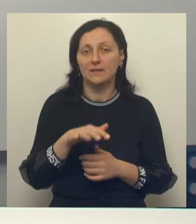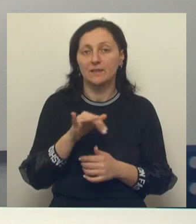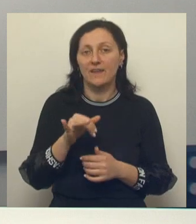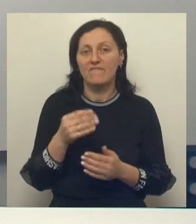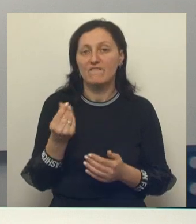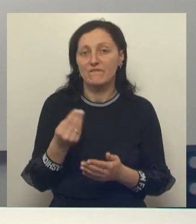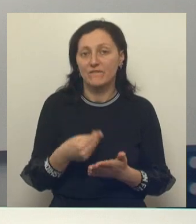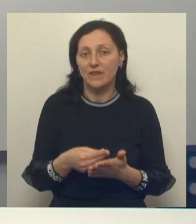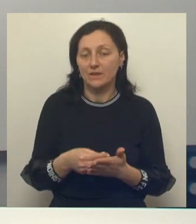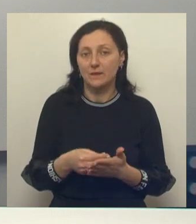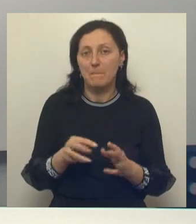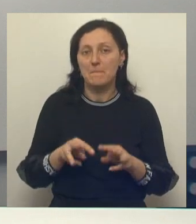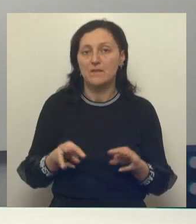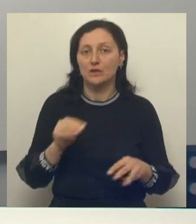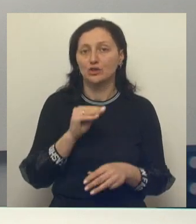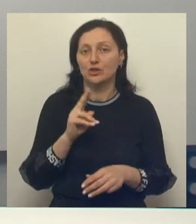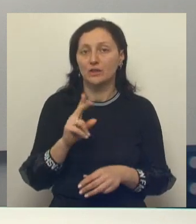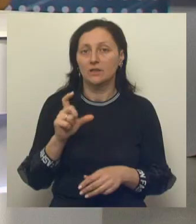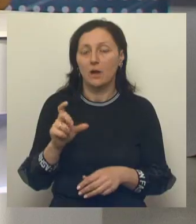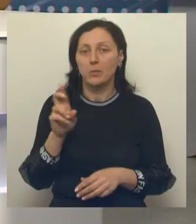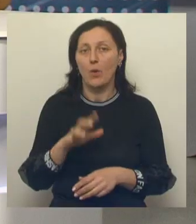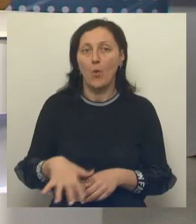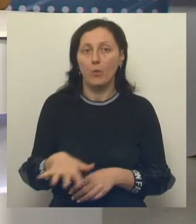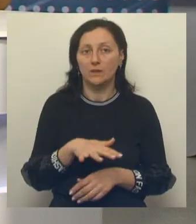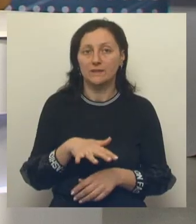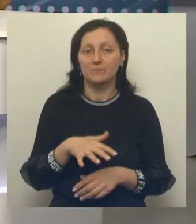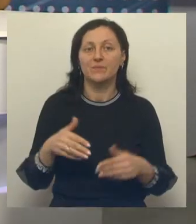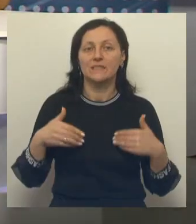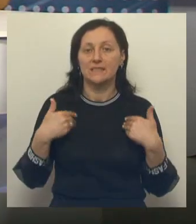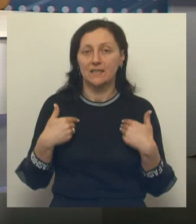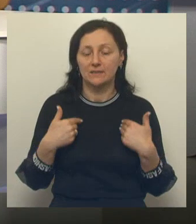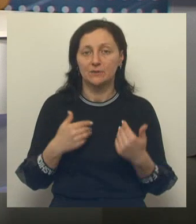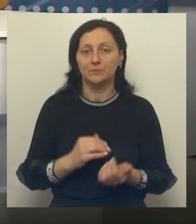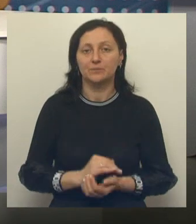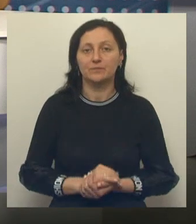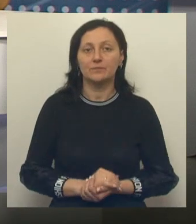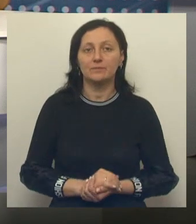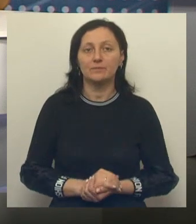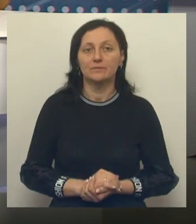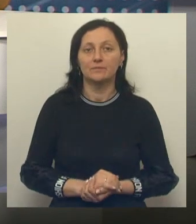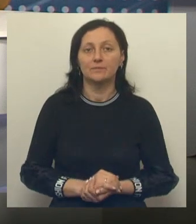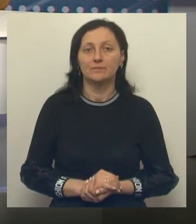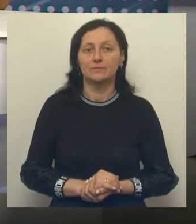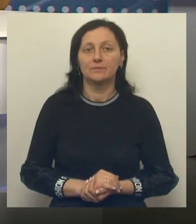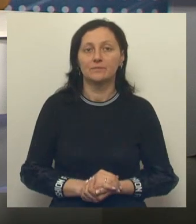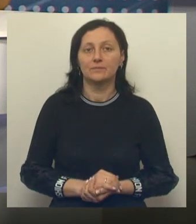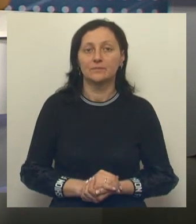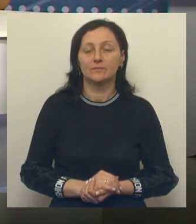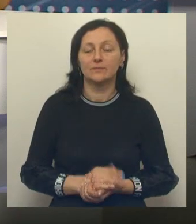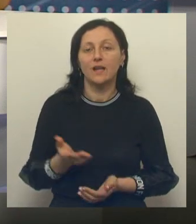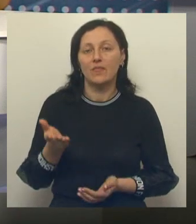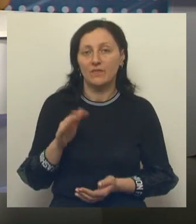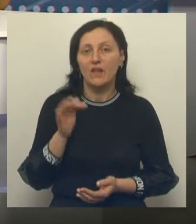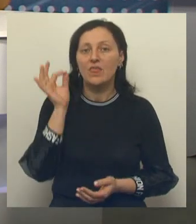-финансовой деятельности Министерства ЖКХ Белгородской области. Здравствуйте, Вероника Анатольевна. Здравствуйте, Наталья. Давайте